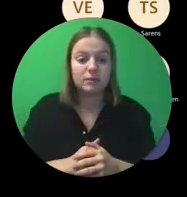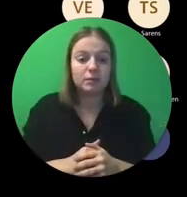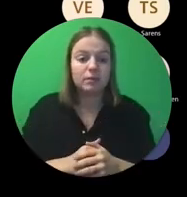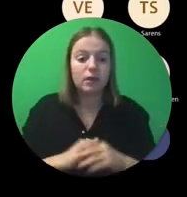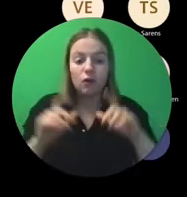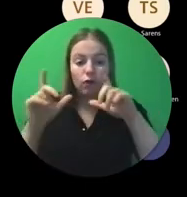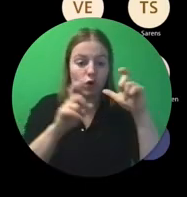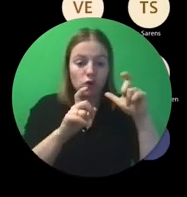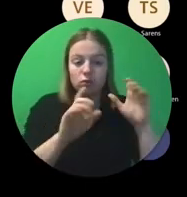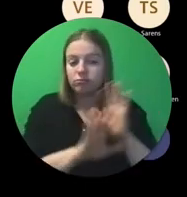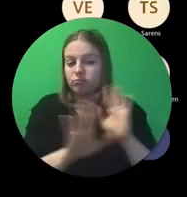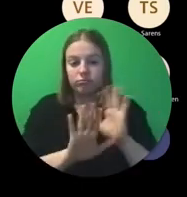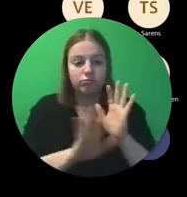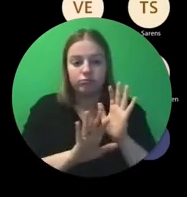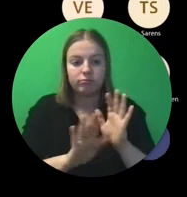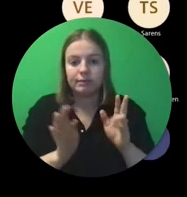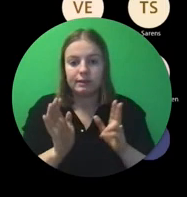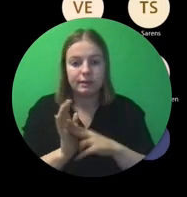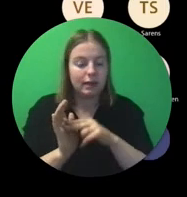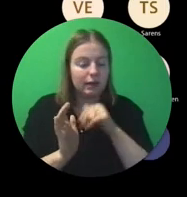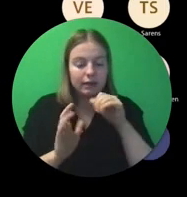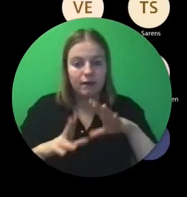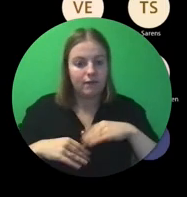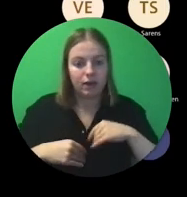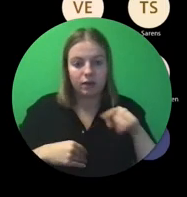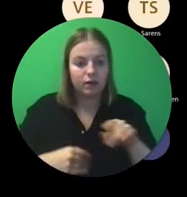Dus foto's, nee. Daar gaan we zeker niet mee beginnen.